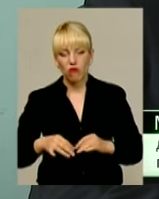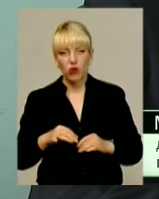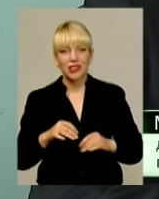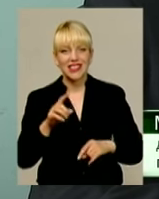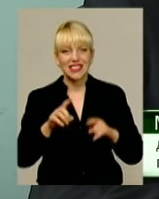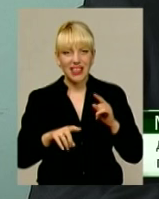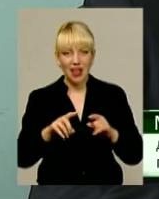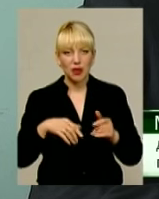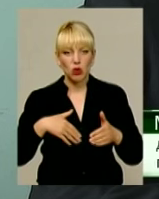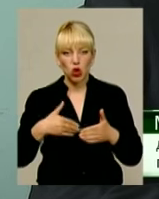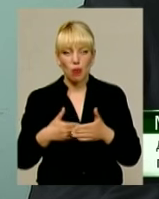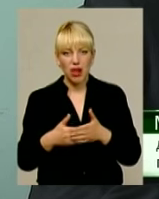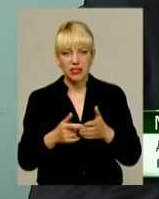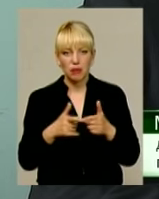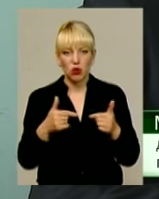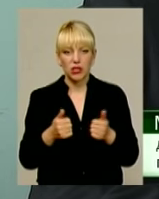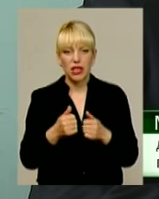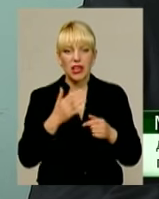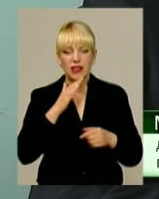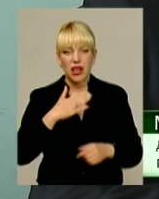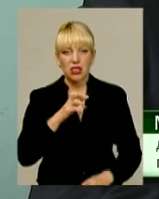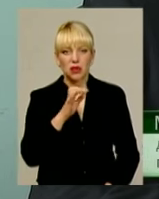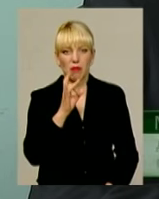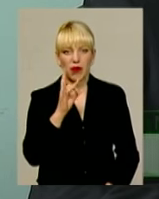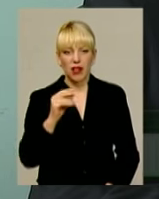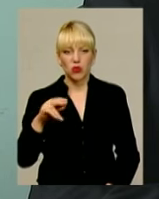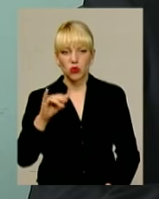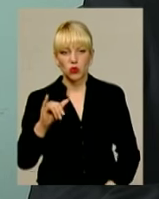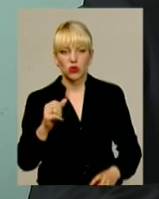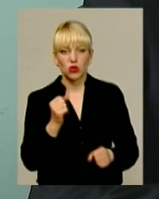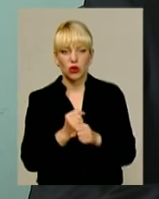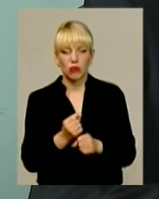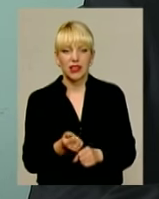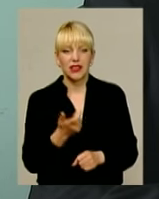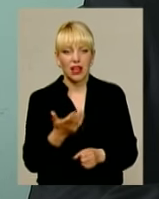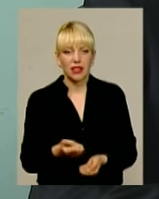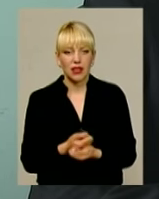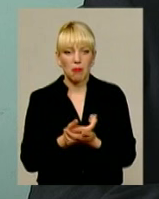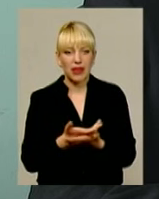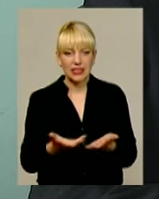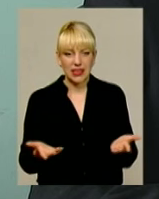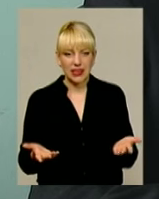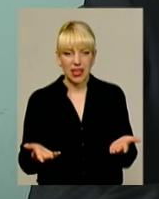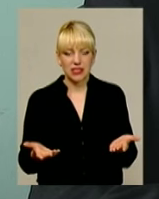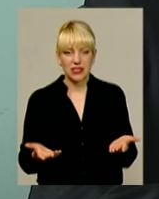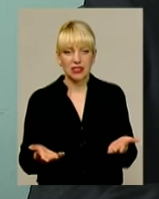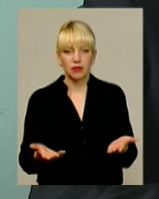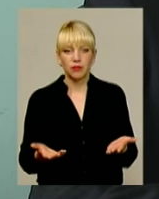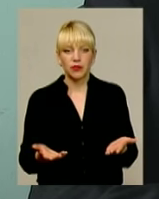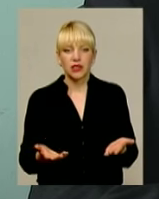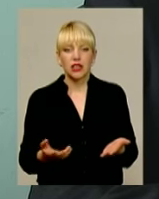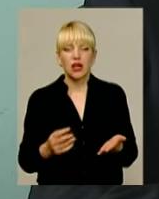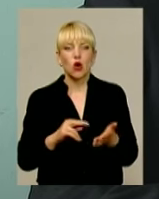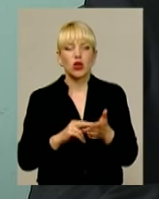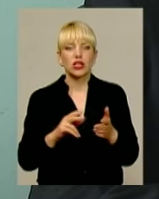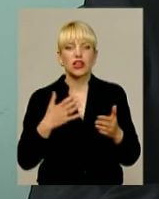даного нашого бренду, зробили декілька презентацій, концепцій, навіщо